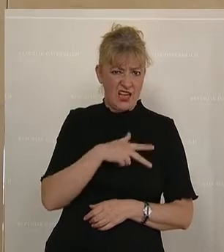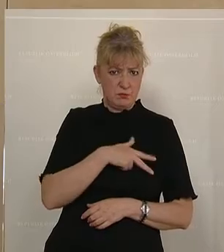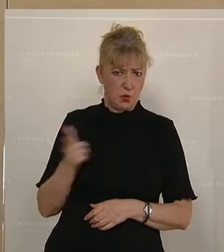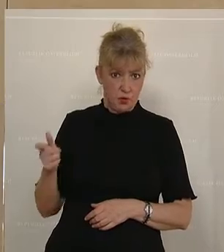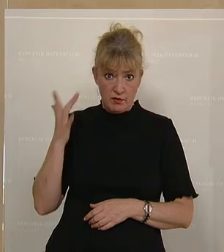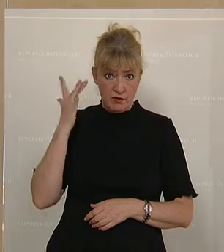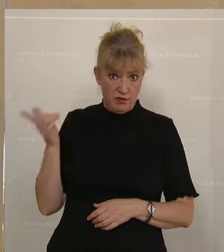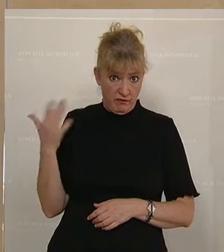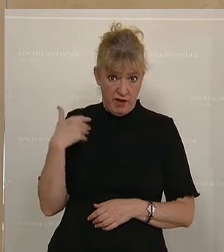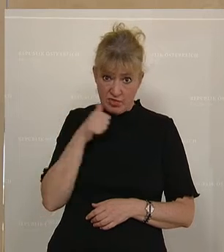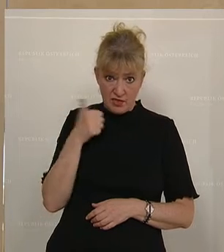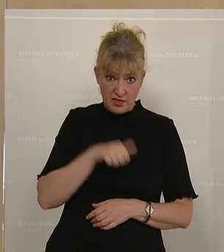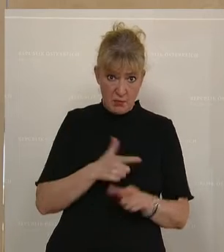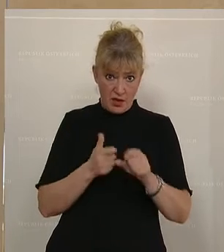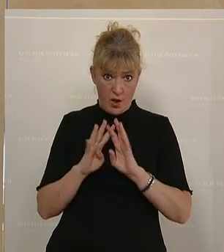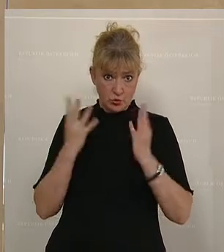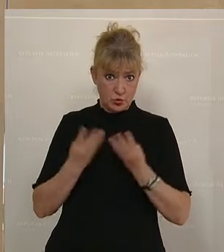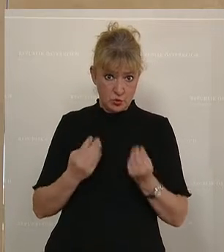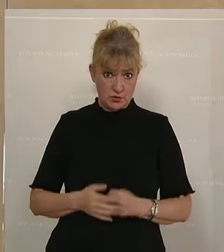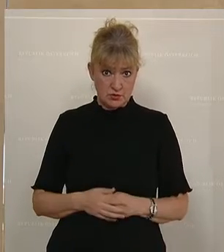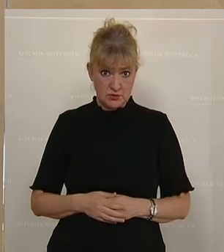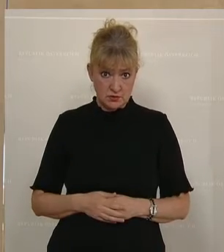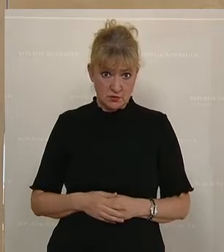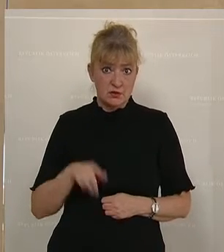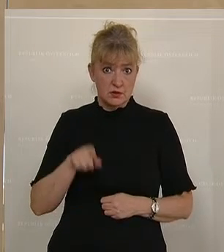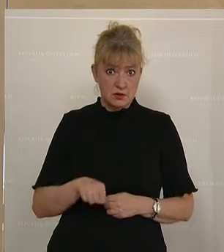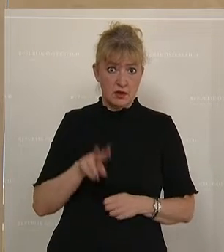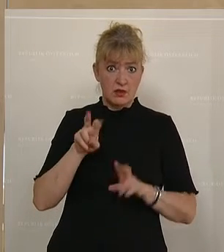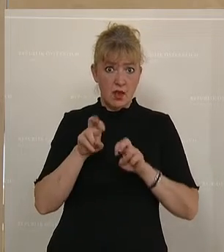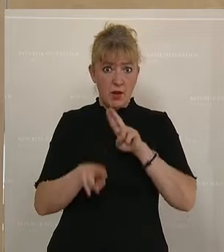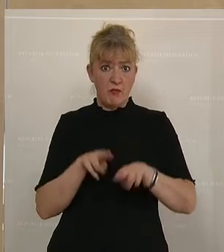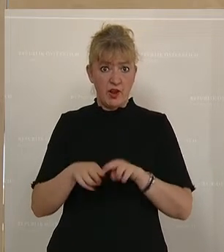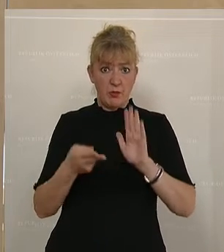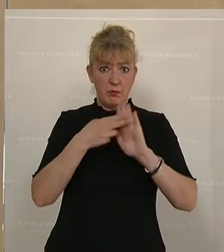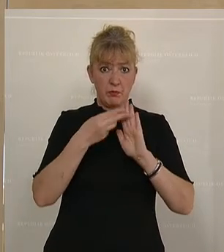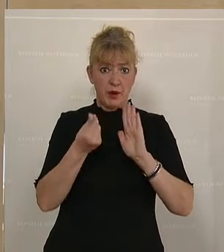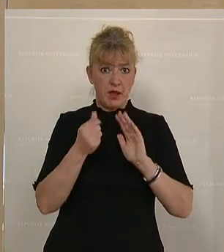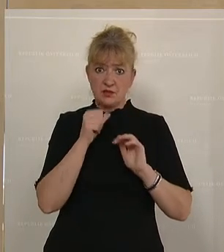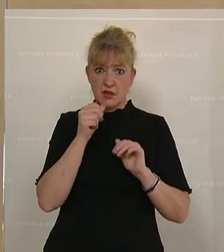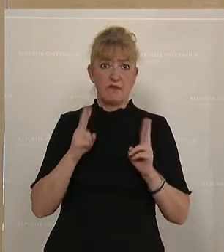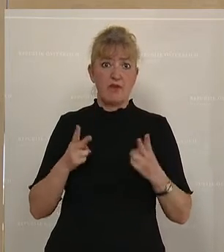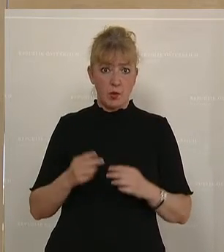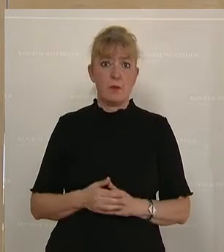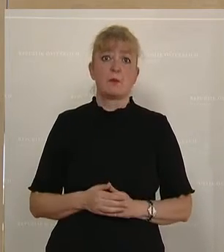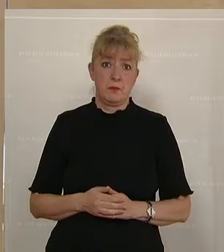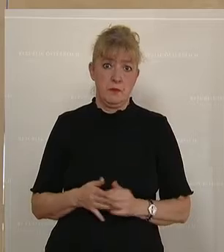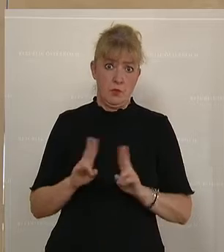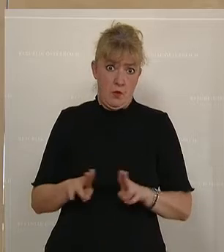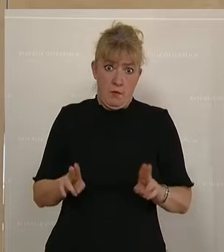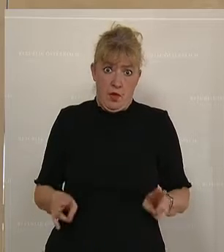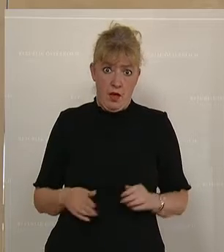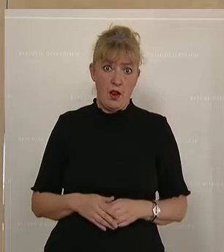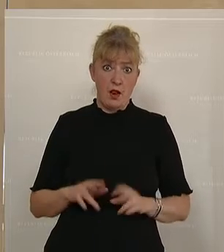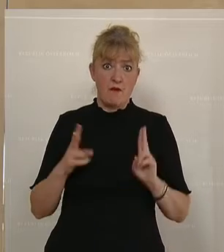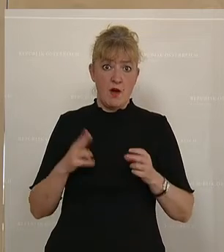waren Sie nicht im Ausschuss? Wisst ihr, warum das Thema Pflege nicht eingepreist ist? Aus ganz einem normalen Grund, weil